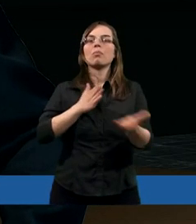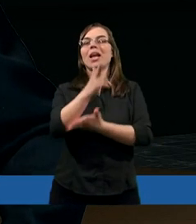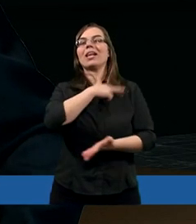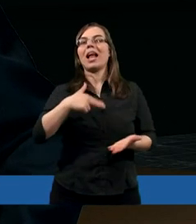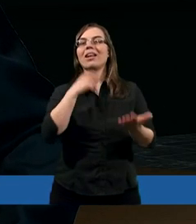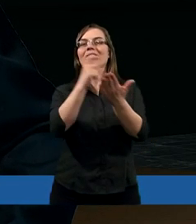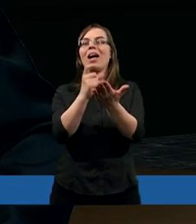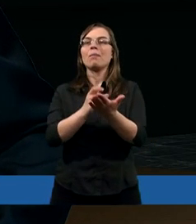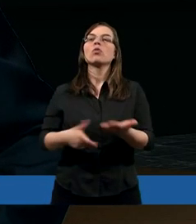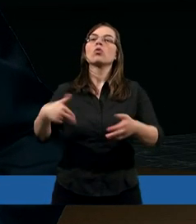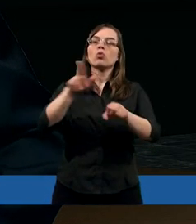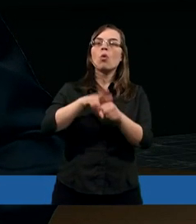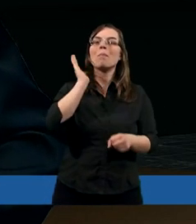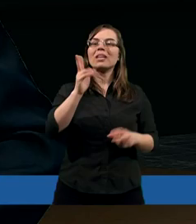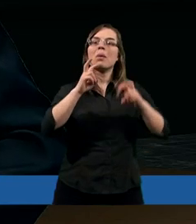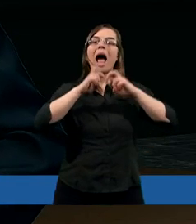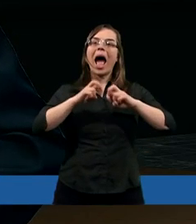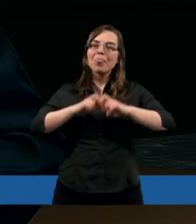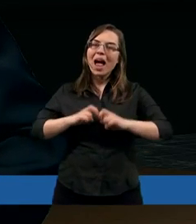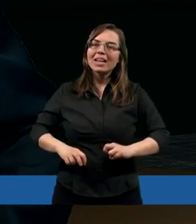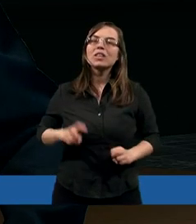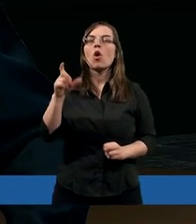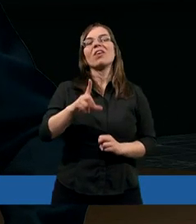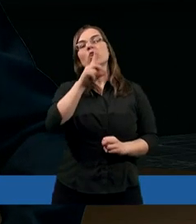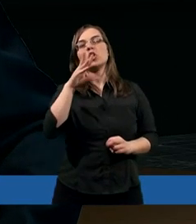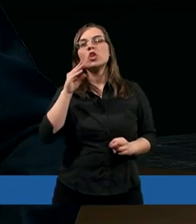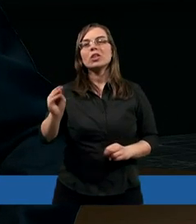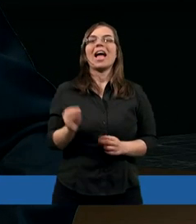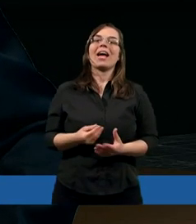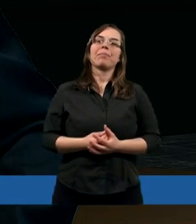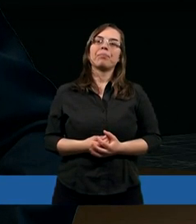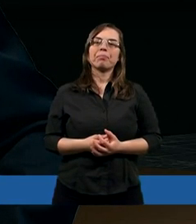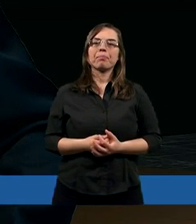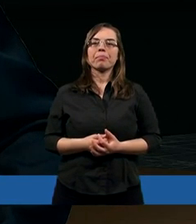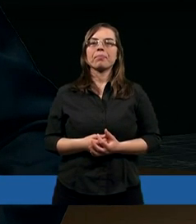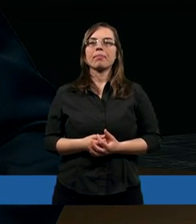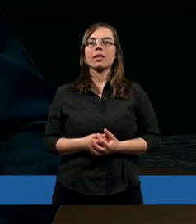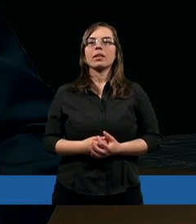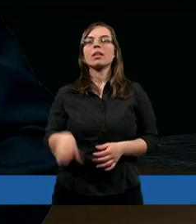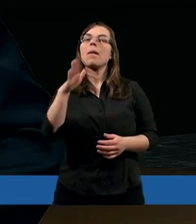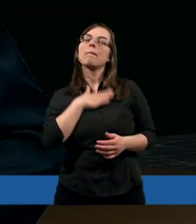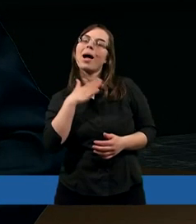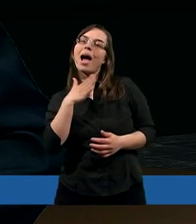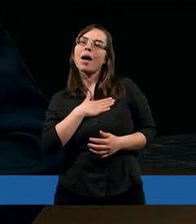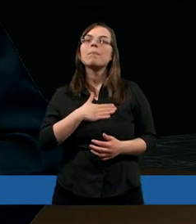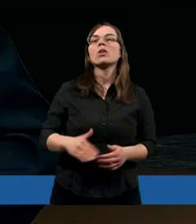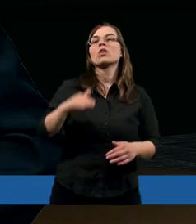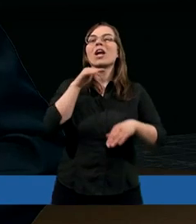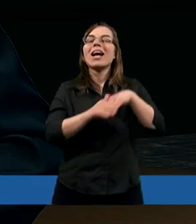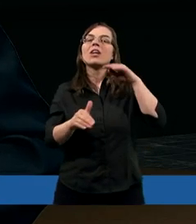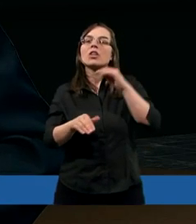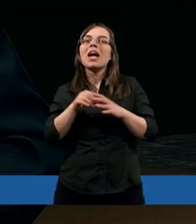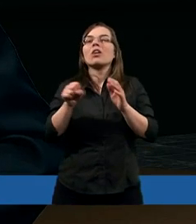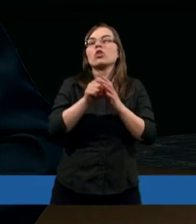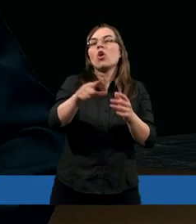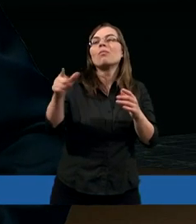fragmentu, który będziemy analizować, że mamy strzec tego